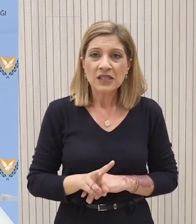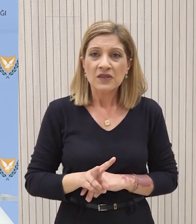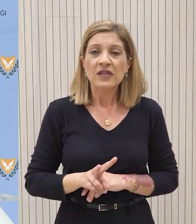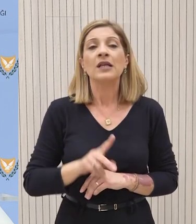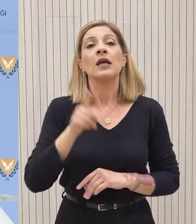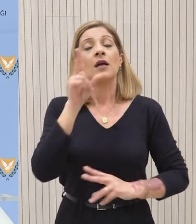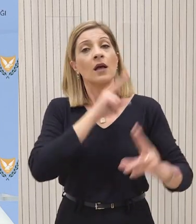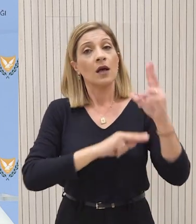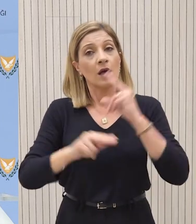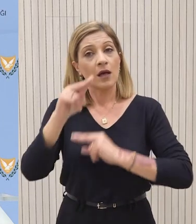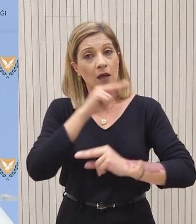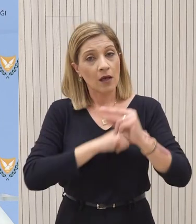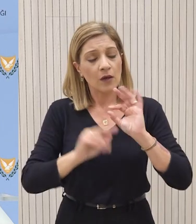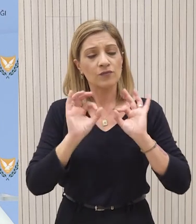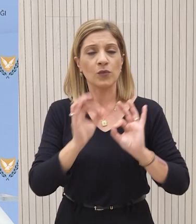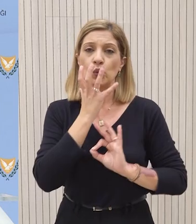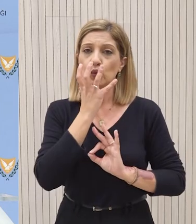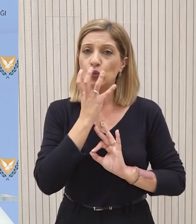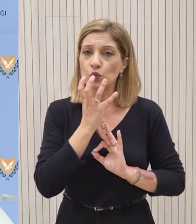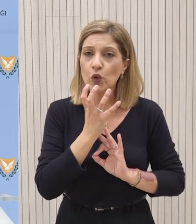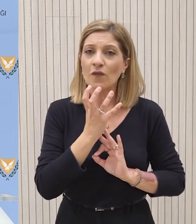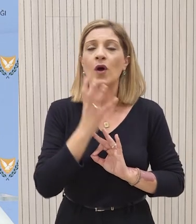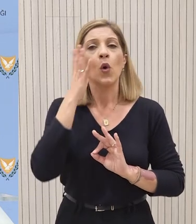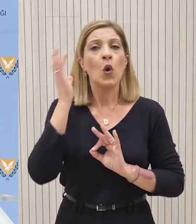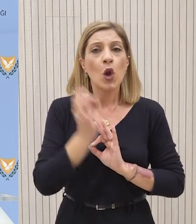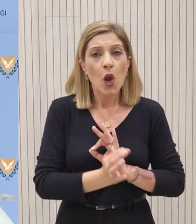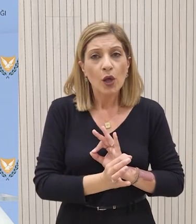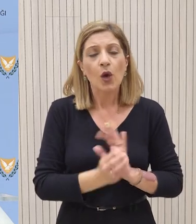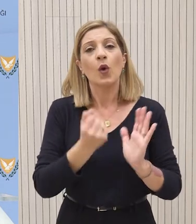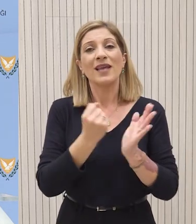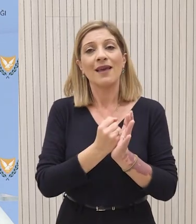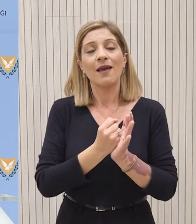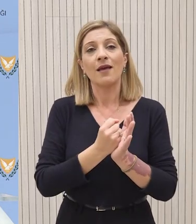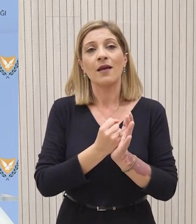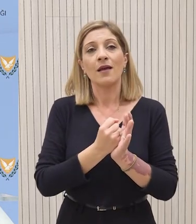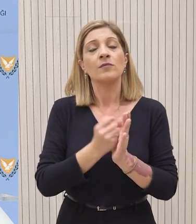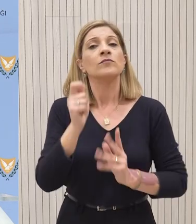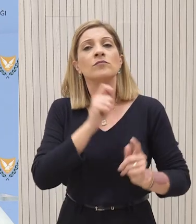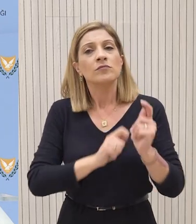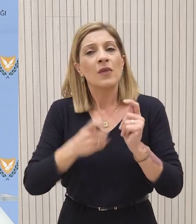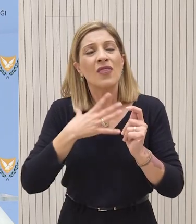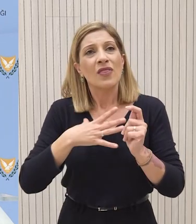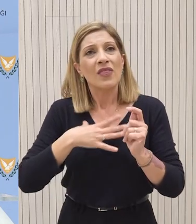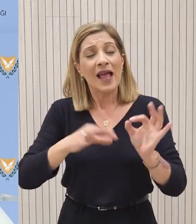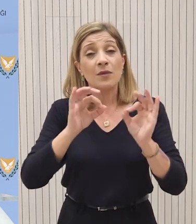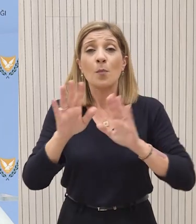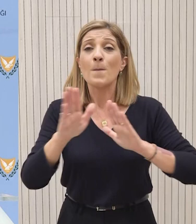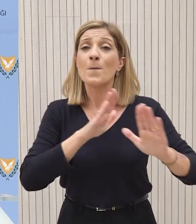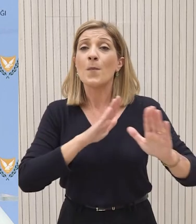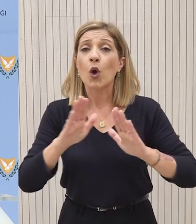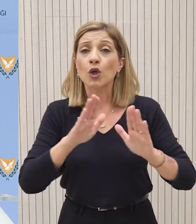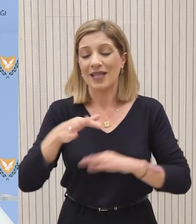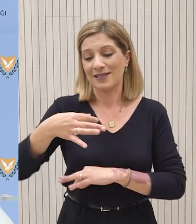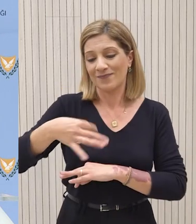κινηθεί εντός του πλαισίου των δυνατοτήτων μας, ώστε να διαμορφωθεί ένα δίχτυ προστασίας στους